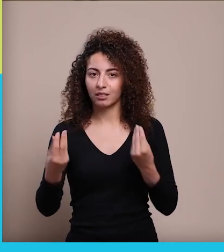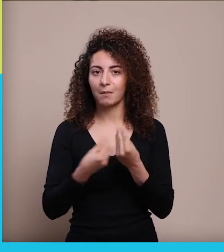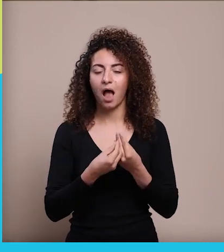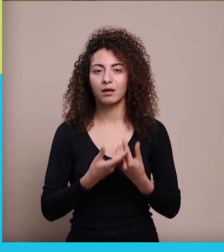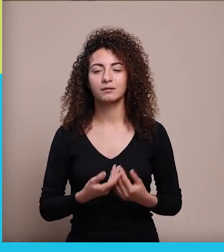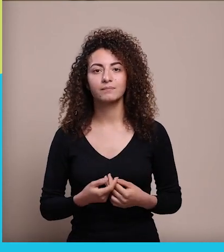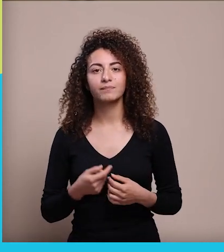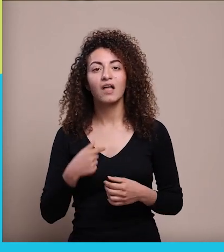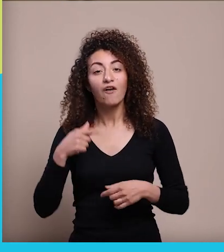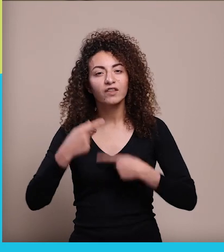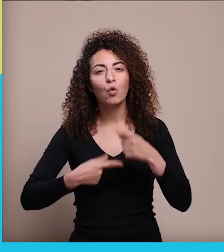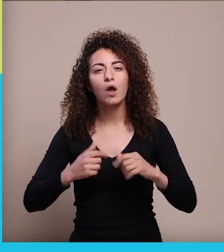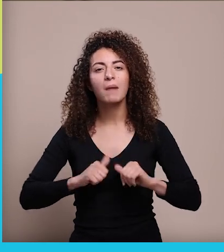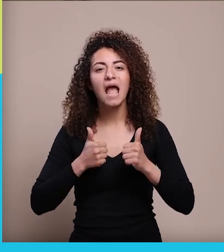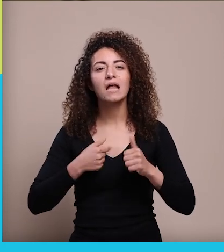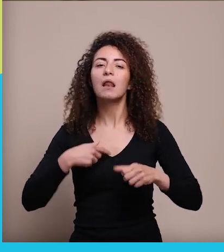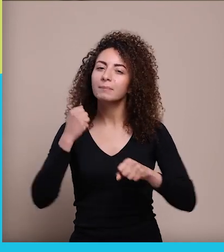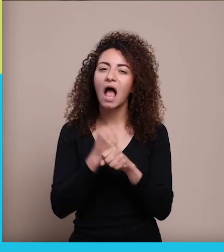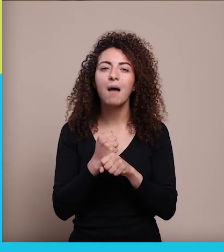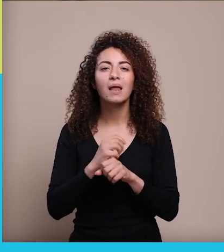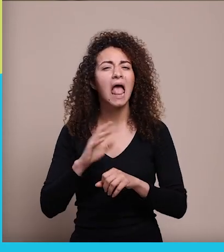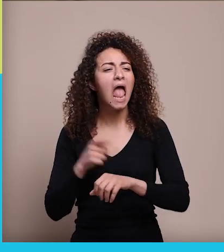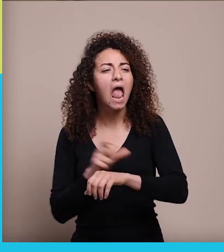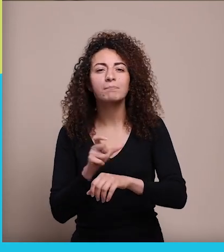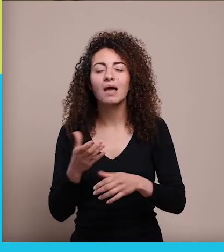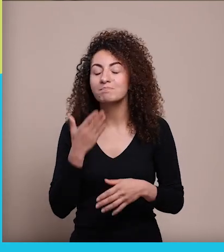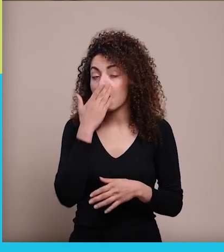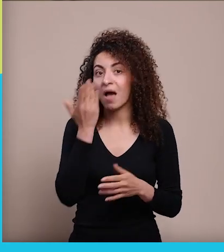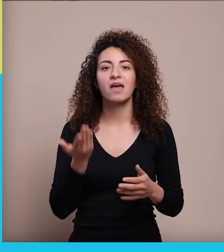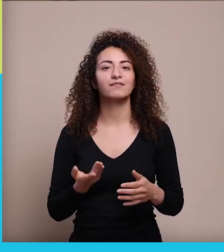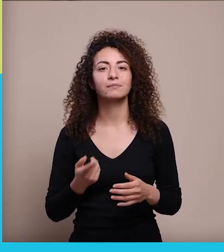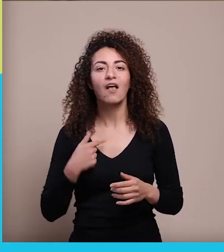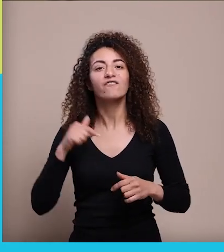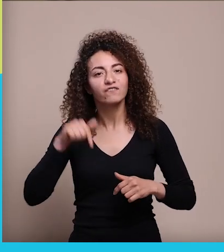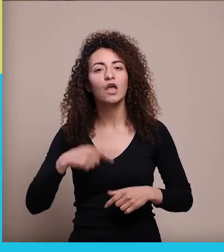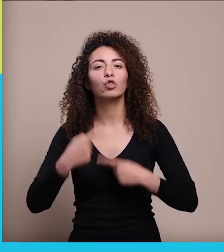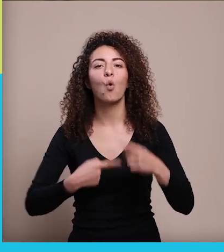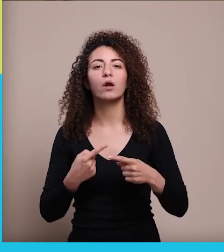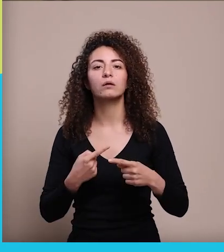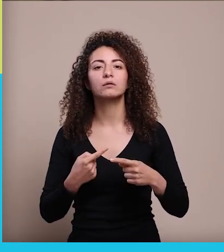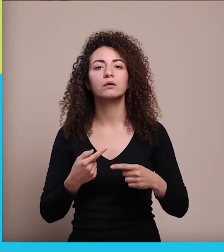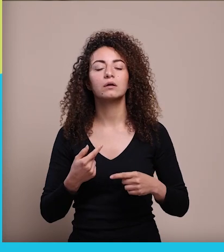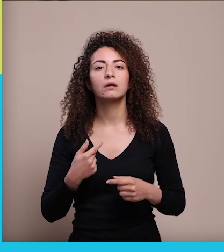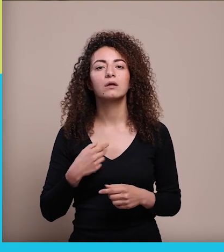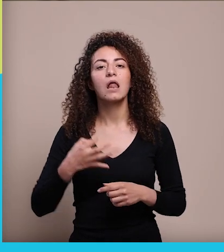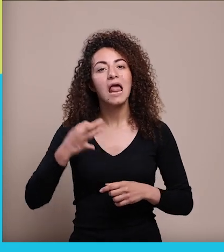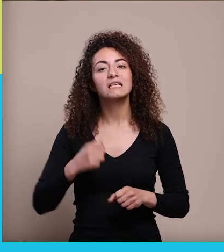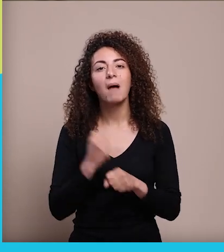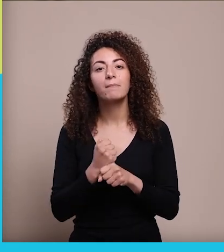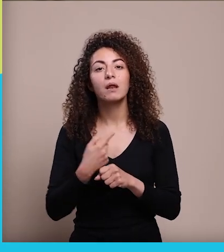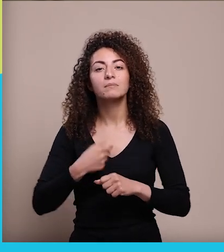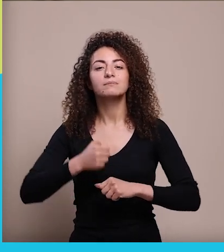بهالدنة بدي أعمله لو شو ما صار؟ أنت وربك أعلم أنت وقتاريب بس في دور بدو الواحد يعمر